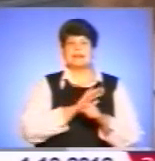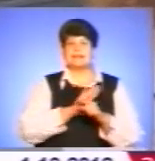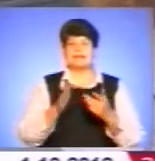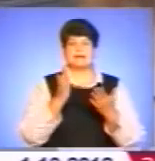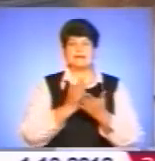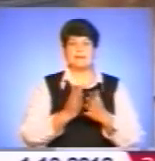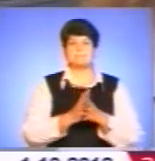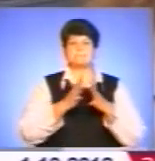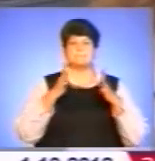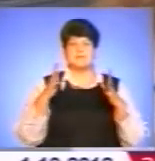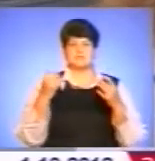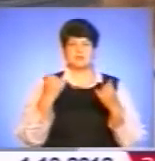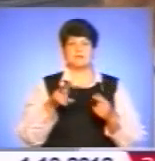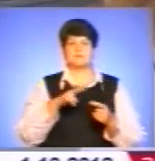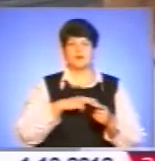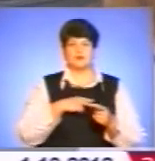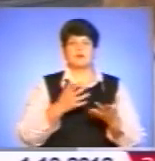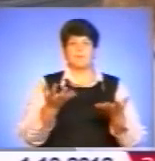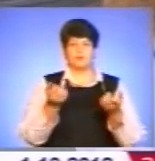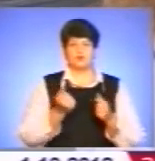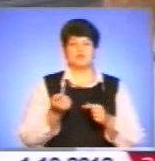що саме в чудотворному місці я її отримала.